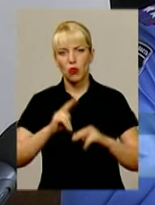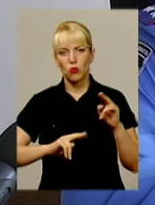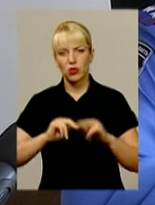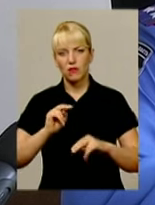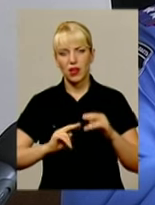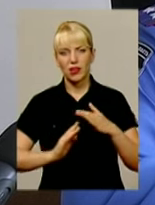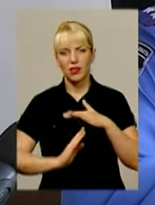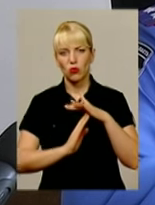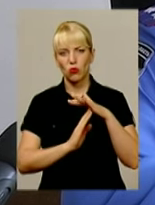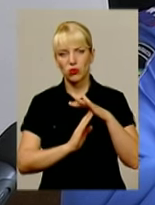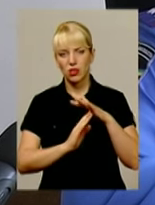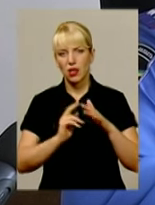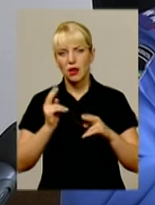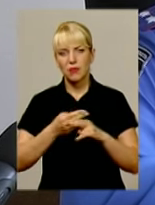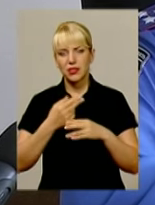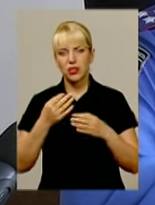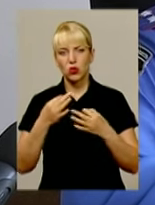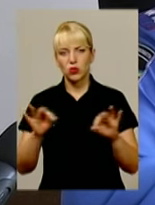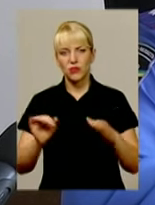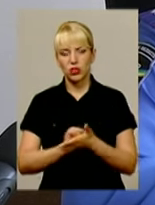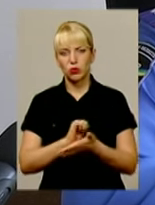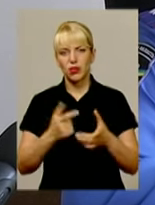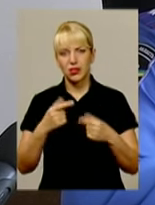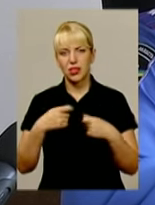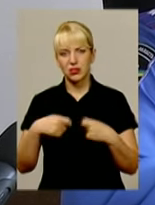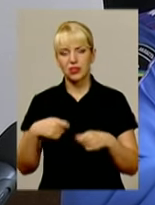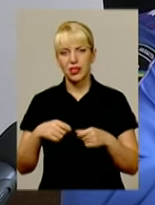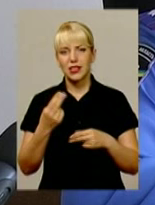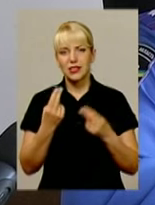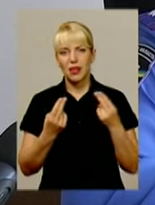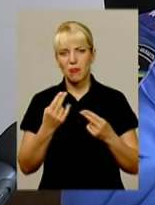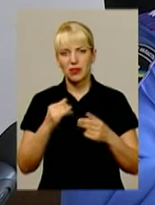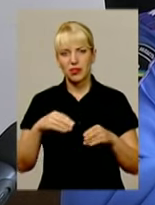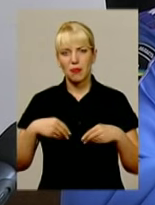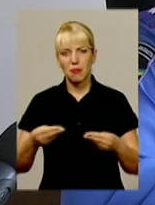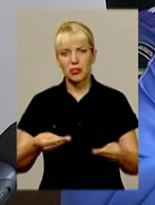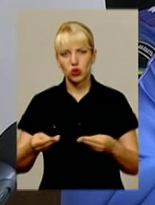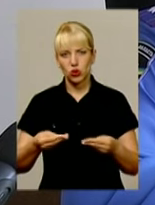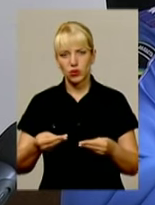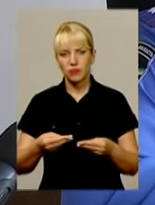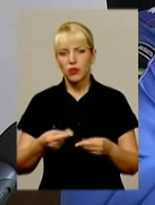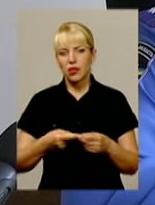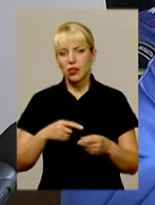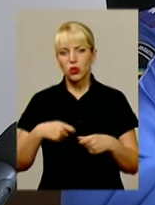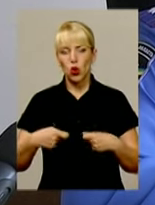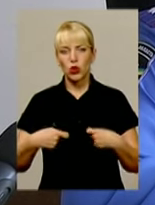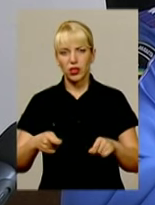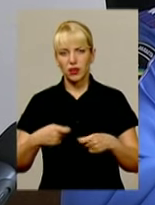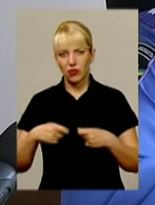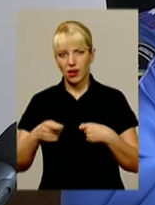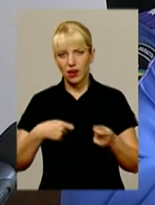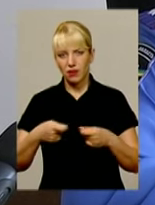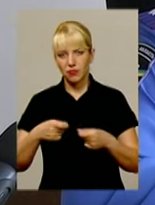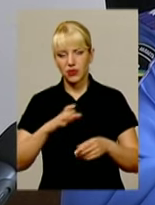кіоск без будь-яких дозвольних документів, звідки здійснювалася торгівля цементом та піском. Торгівлю здійснювали